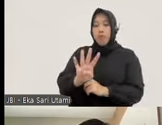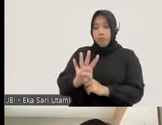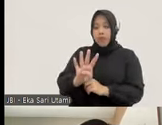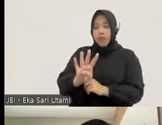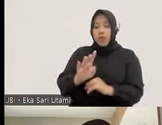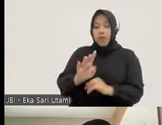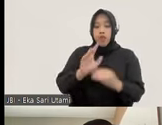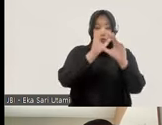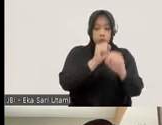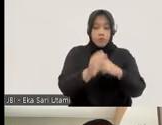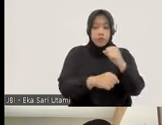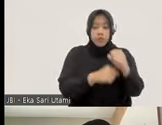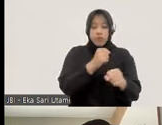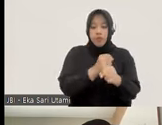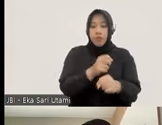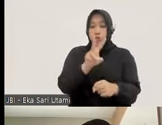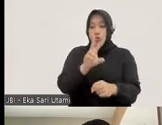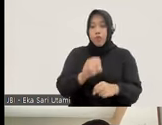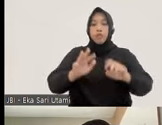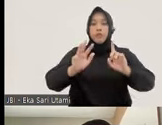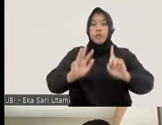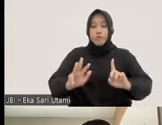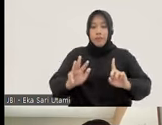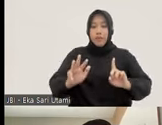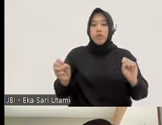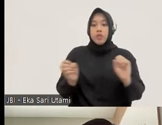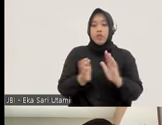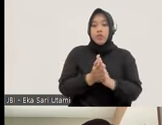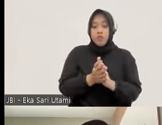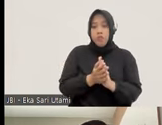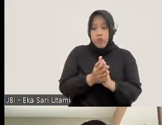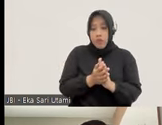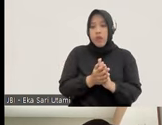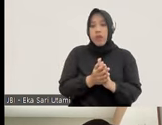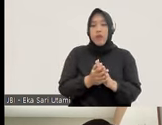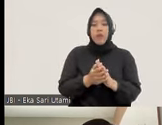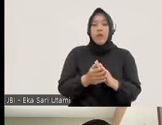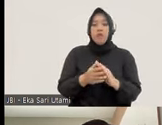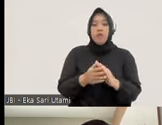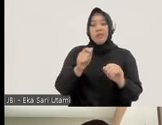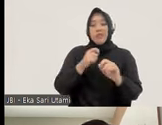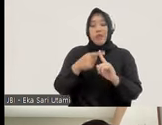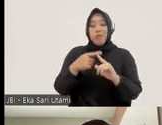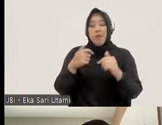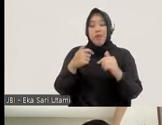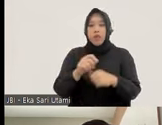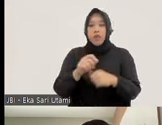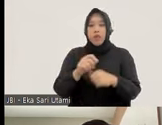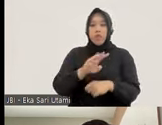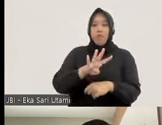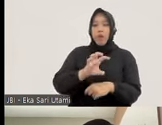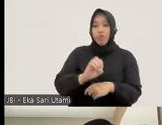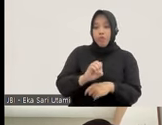tahun 2019, angkanya sempat membaik 40, namun ternyata